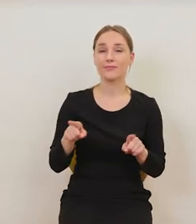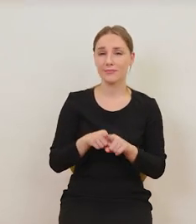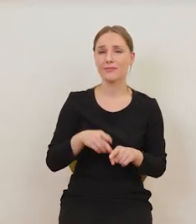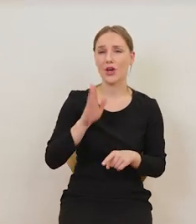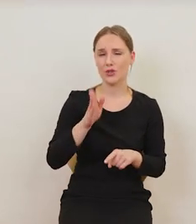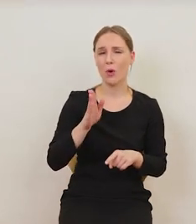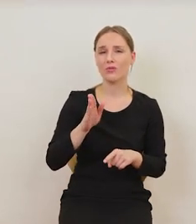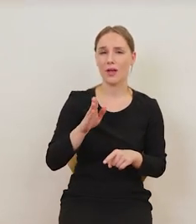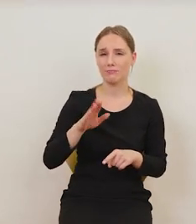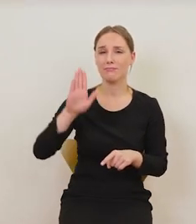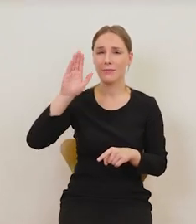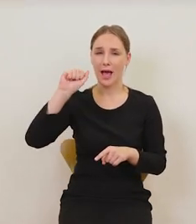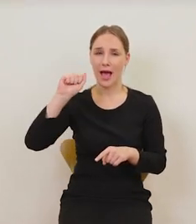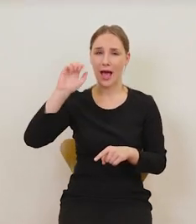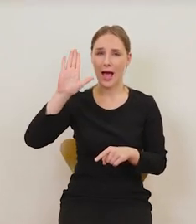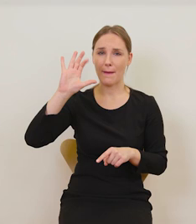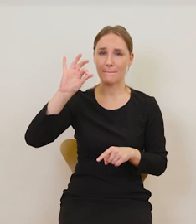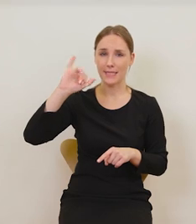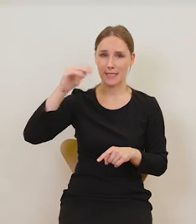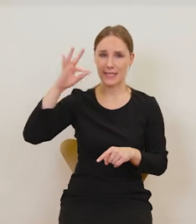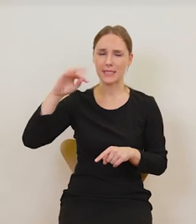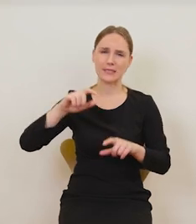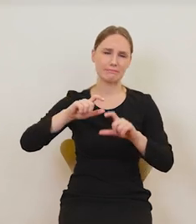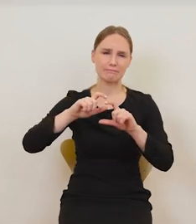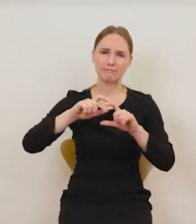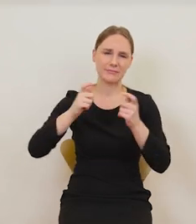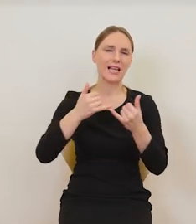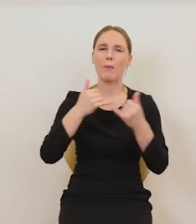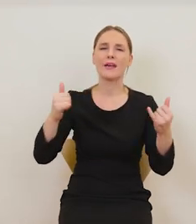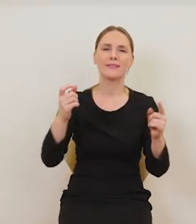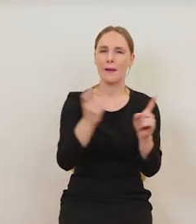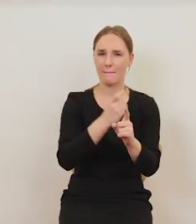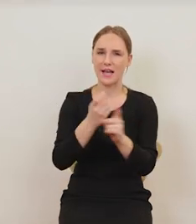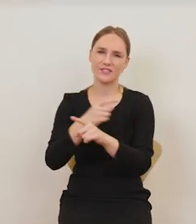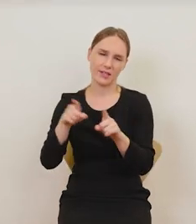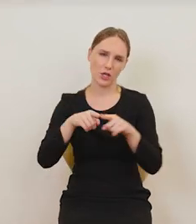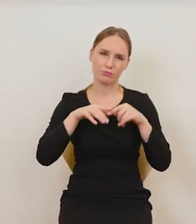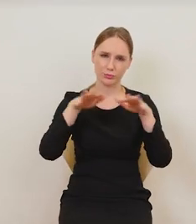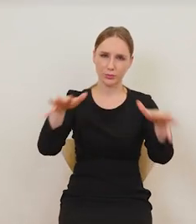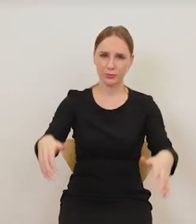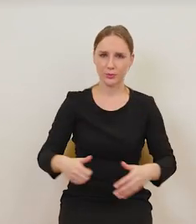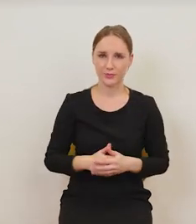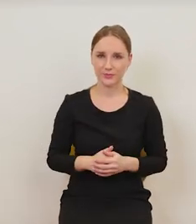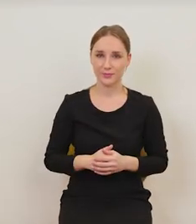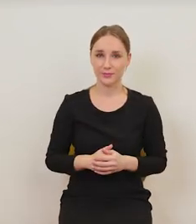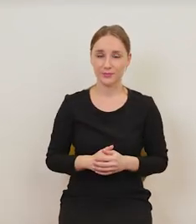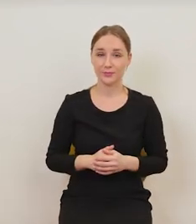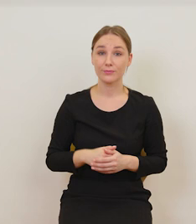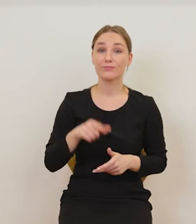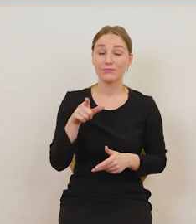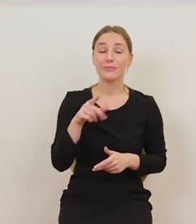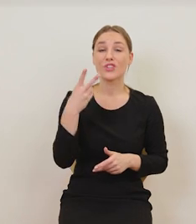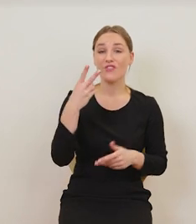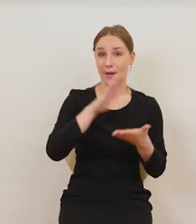potem absynt rozprzestrzenił się w różnych krajach. I tu mamy dwa przykłady,